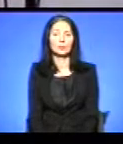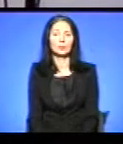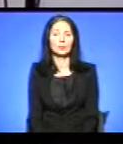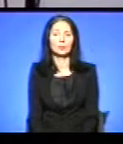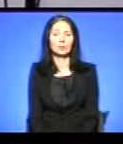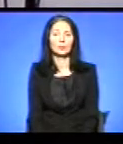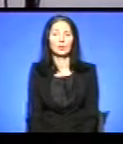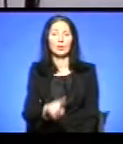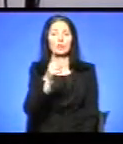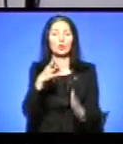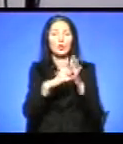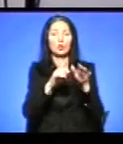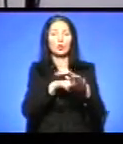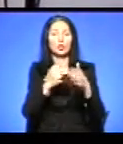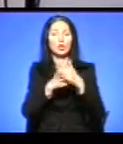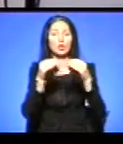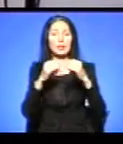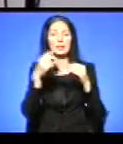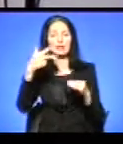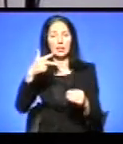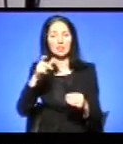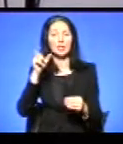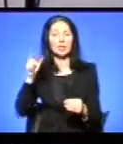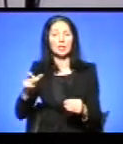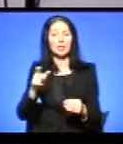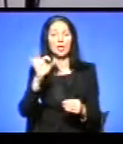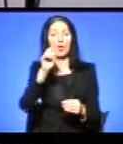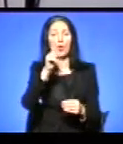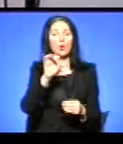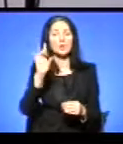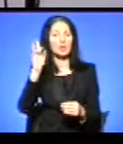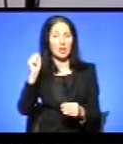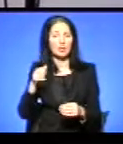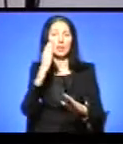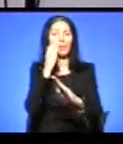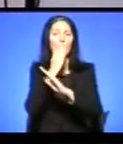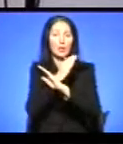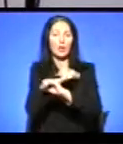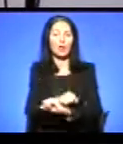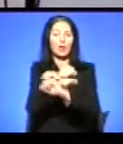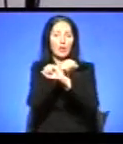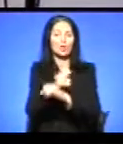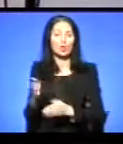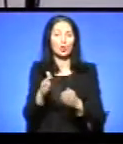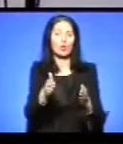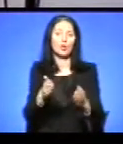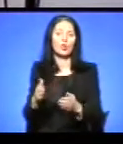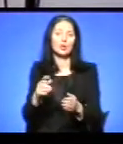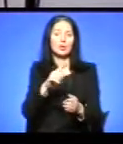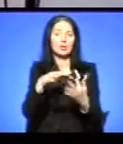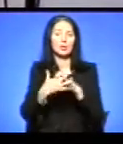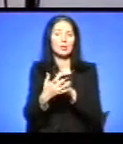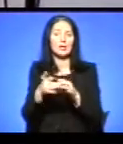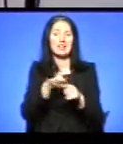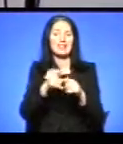З 9-ї години до 10-ї тридцять жителі Озерної прикривали дорогу у центрі села. Це траса державного значення Тернопіль